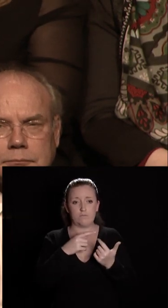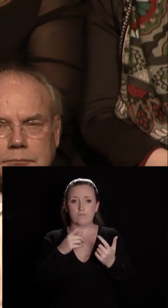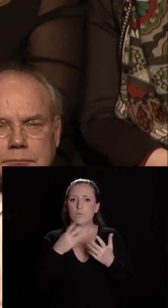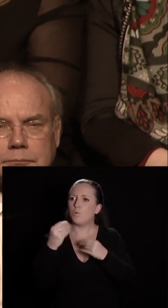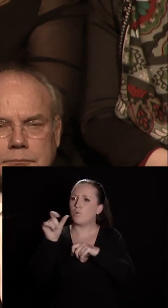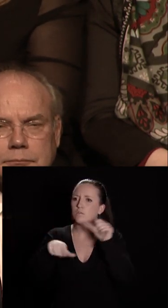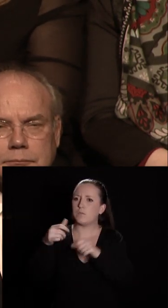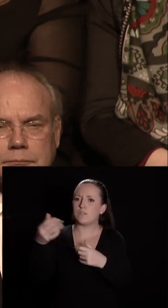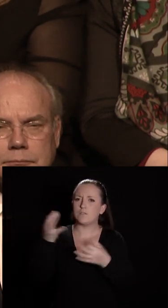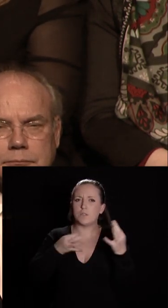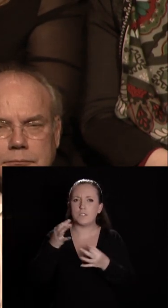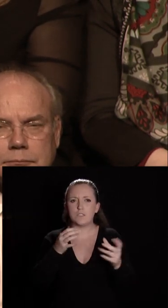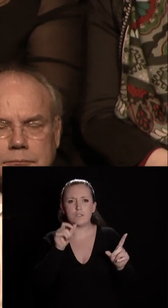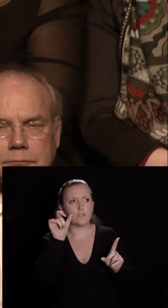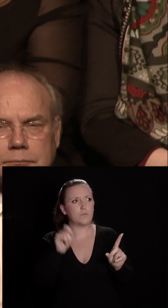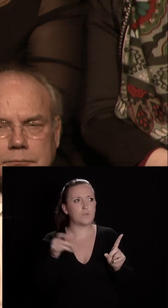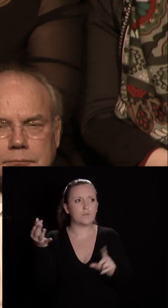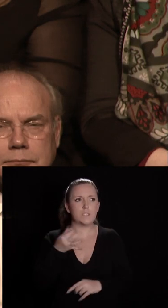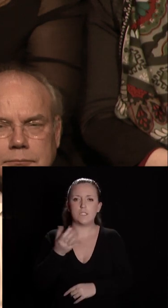il était là tout à l'heure exposé